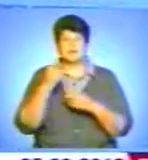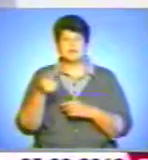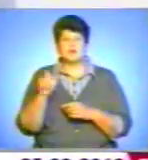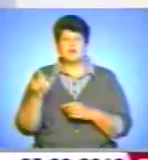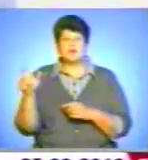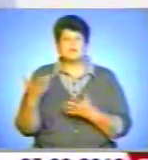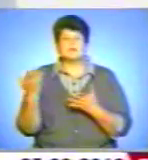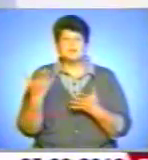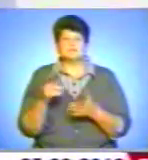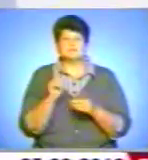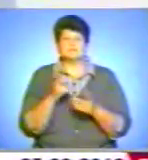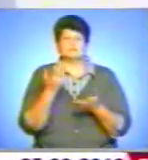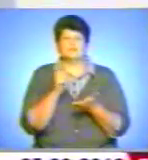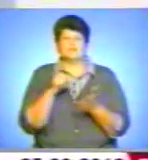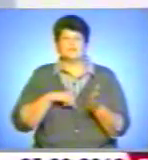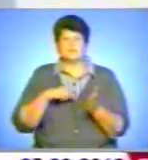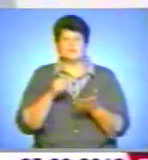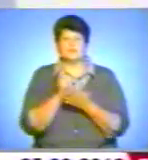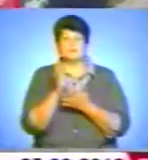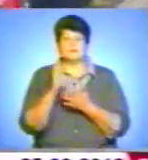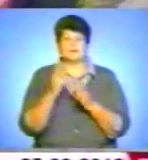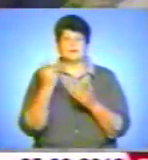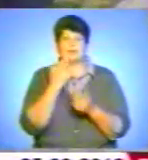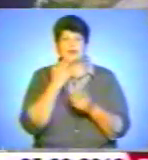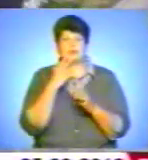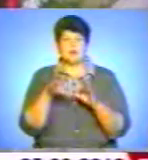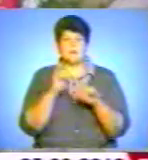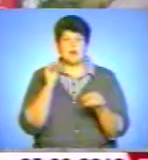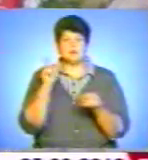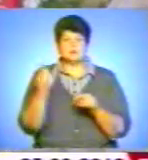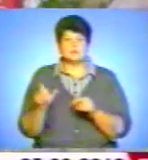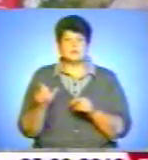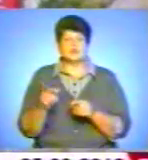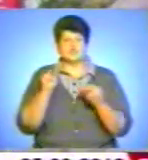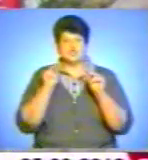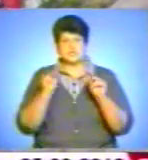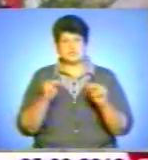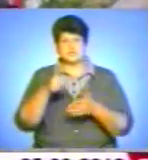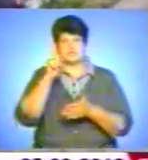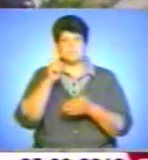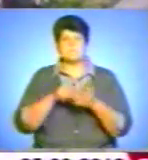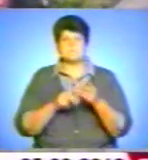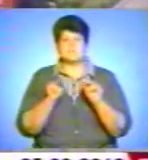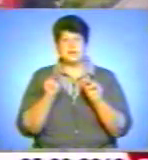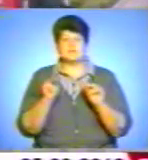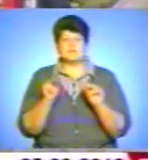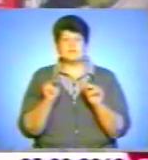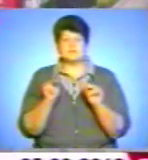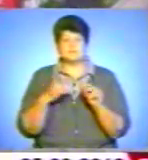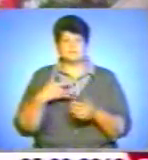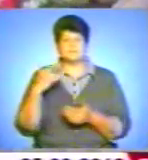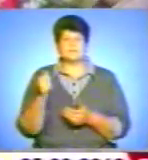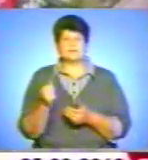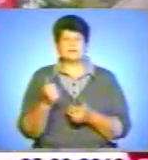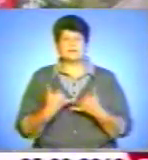якими рисами повинен володіти народний обранець. Чесний, справедливий, він щоб був справедливий, дійсно, для